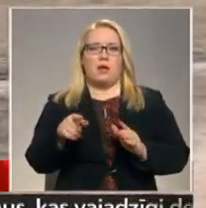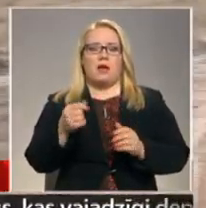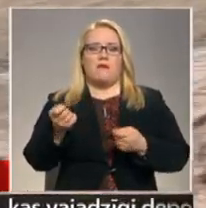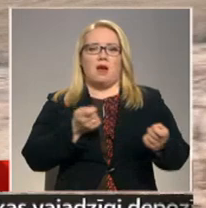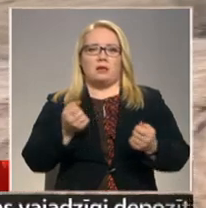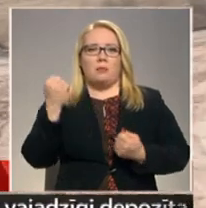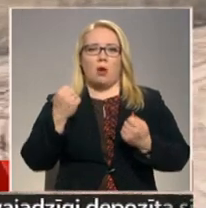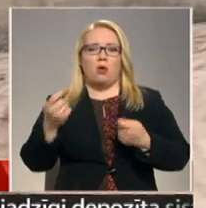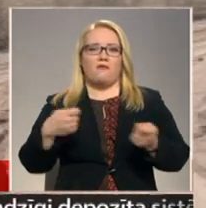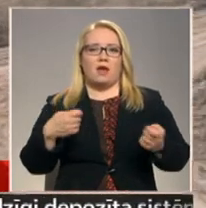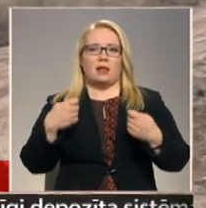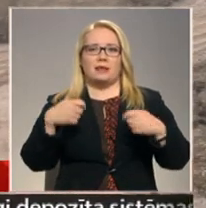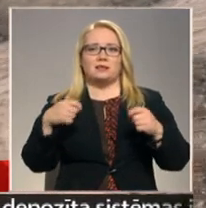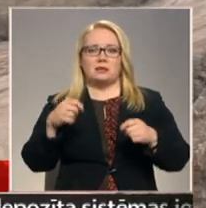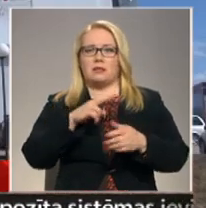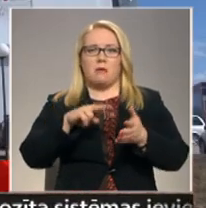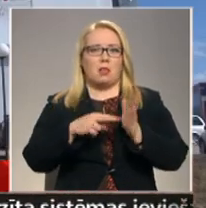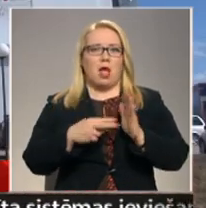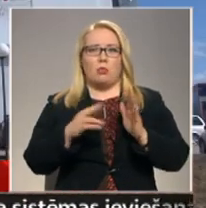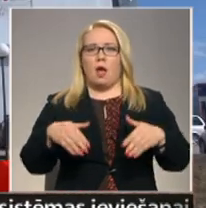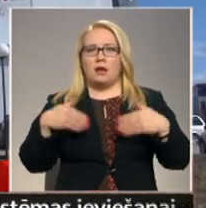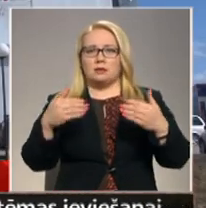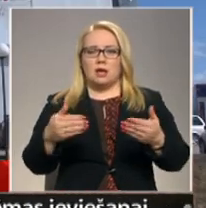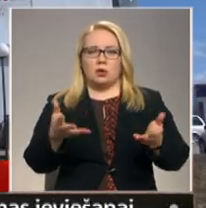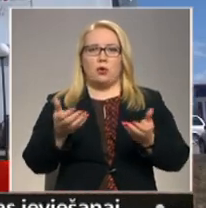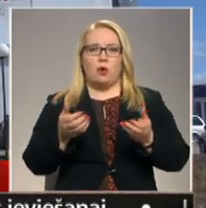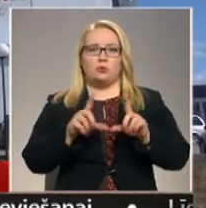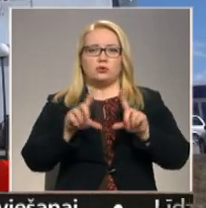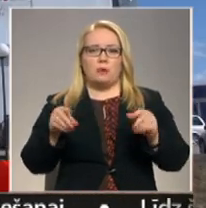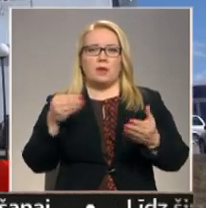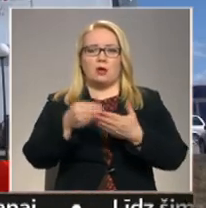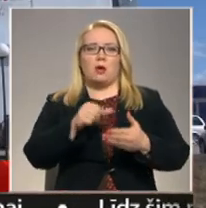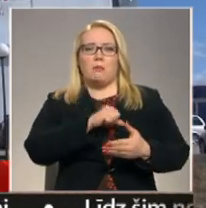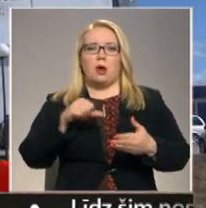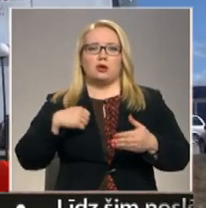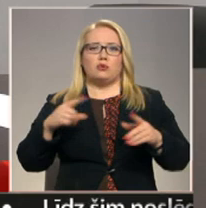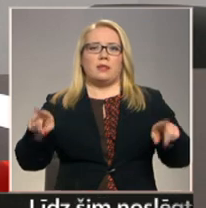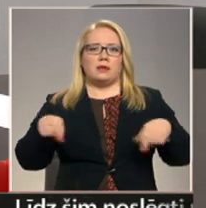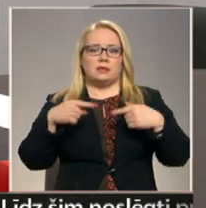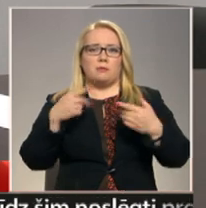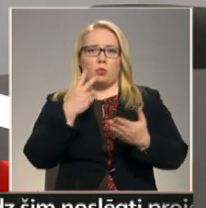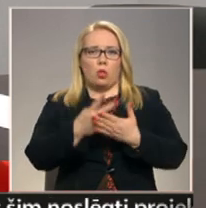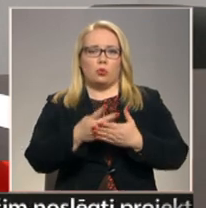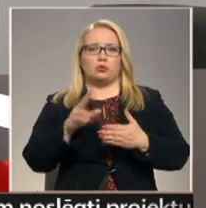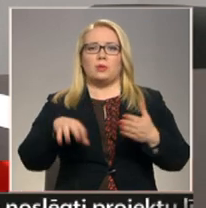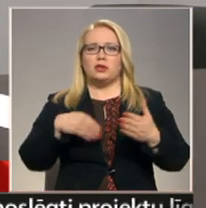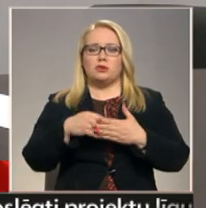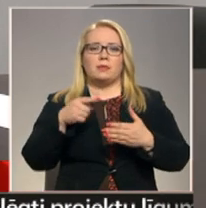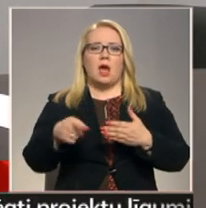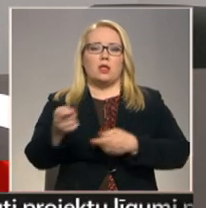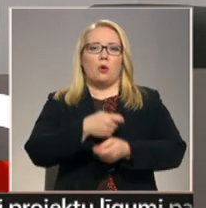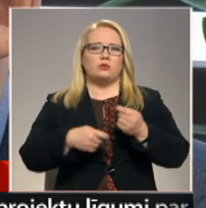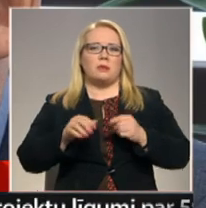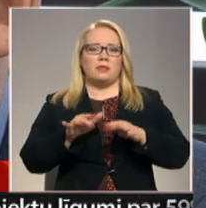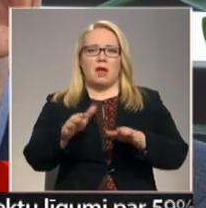pagaidām autoveikalu tirdzniecību neplāno atsākt, jo uzņēmums iegādās tikai pašu attīstības nolūkos un līdz šim šāda uzņēmē darbība